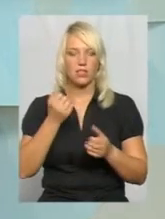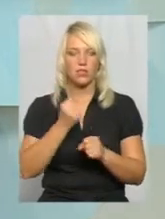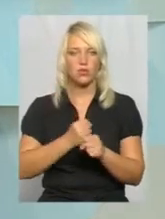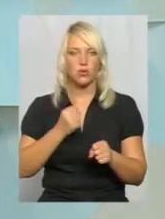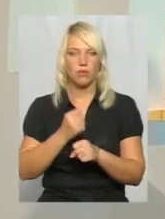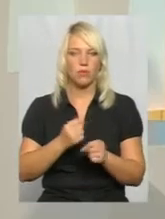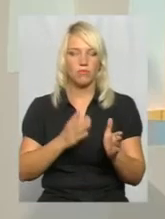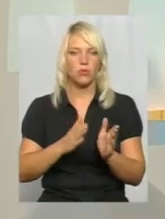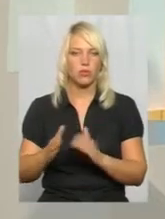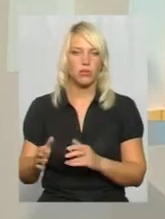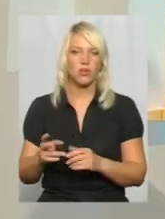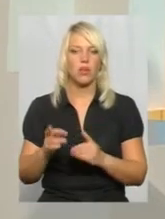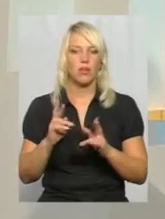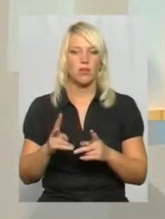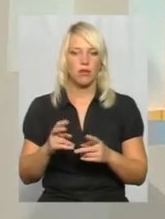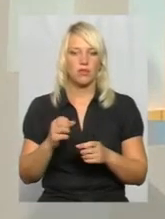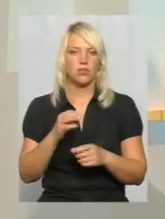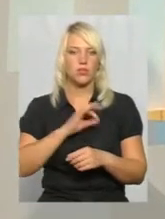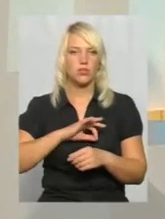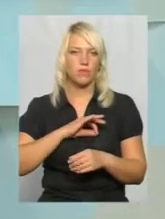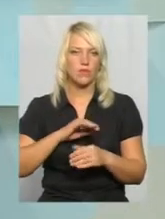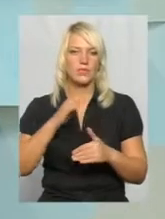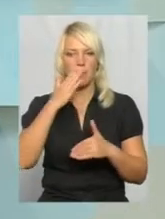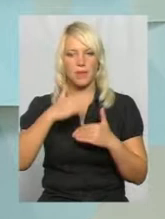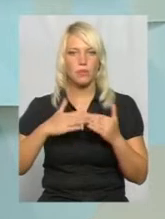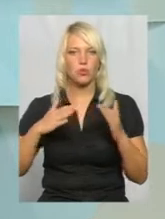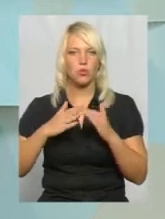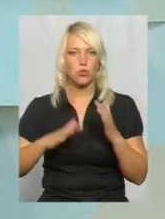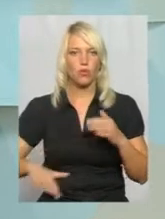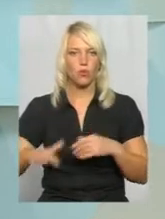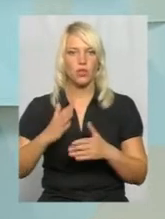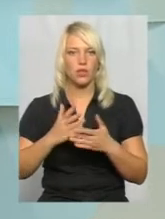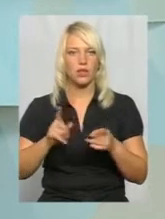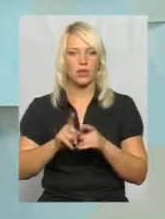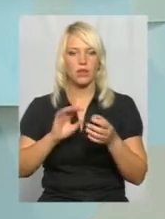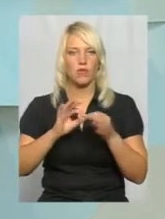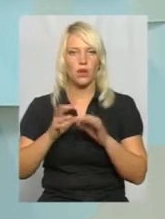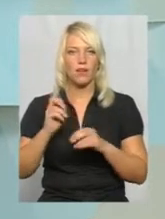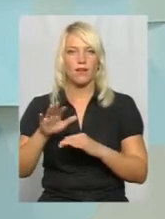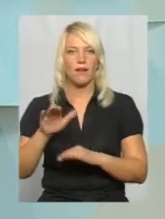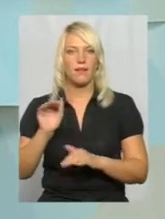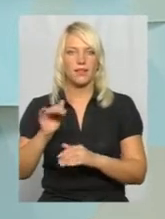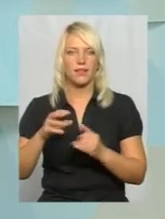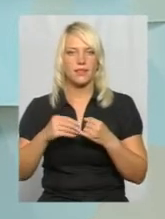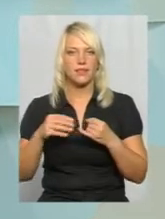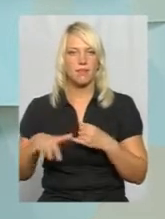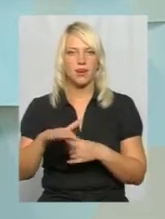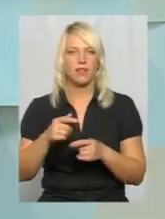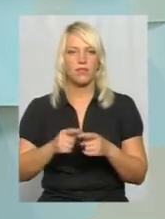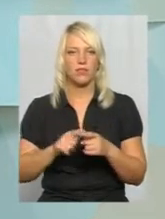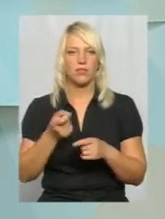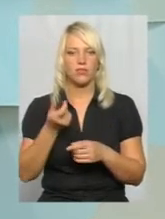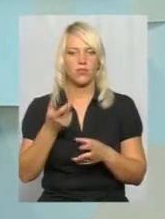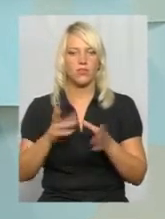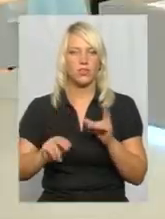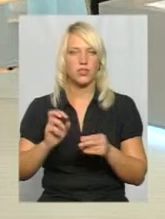прибудинкових територій, то є така форма, як оренда землі. Хоча дещо вона дороговата